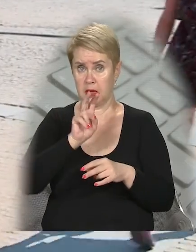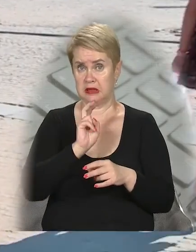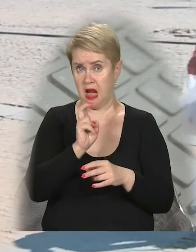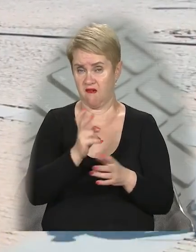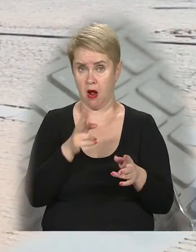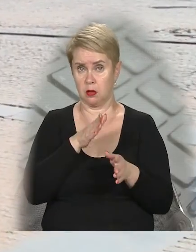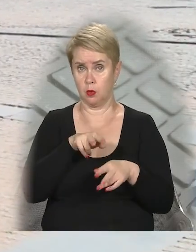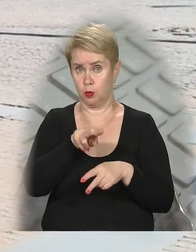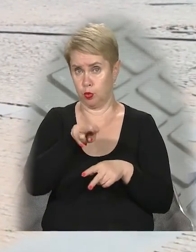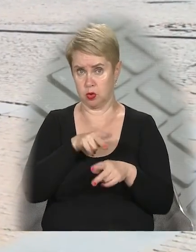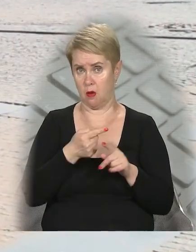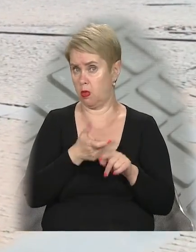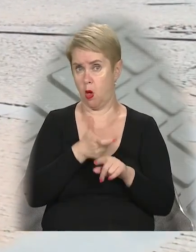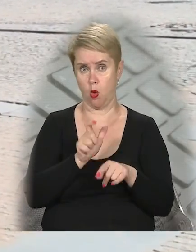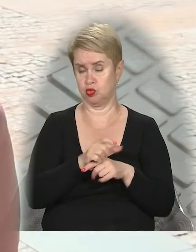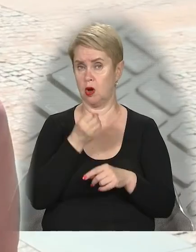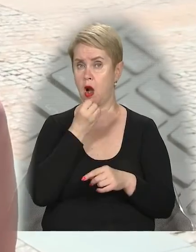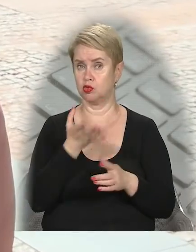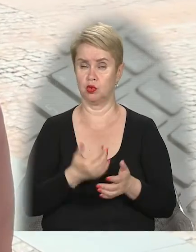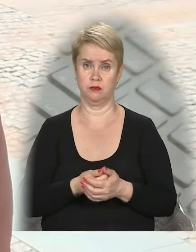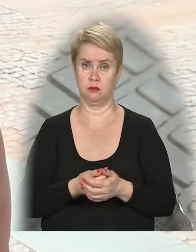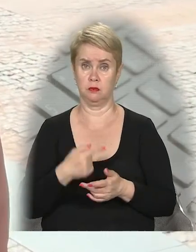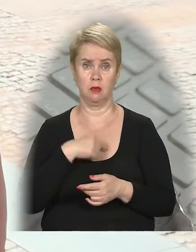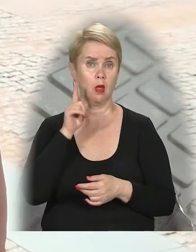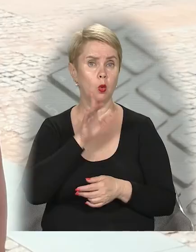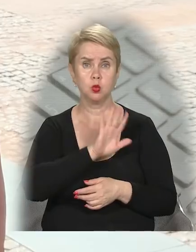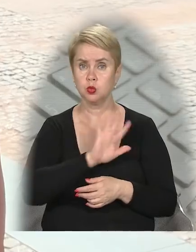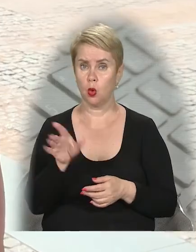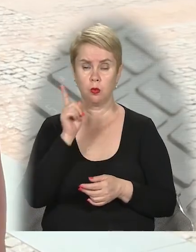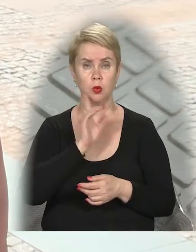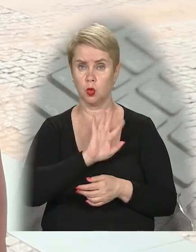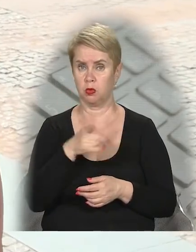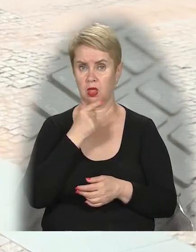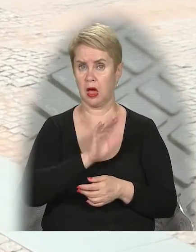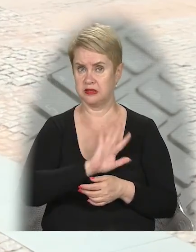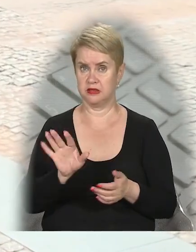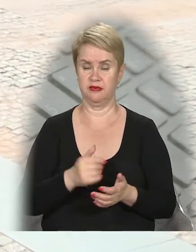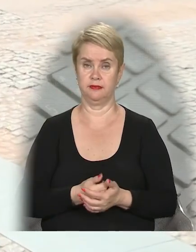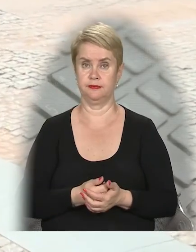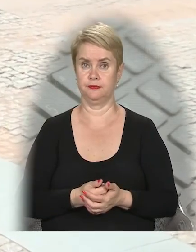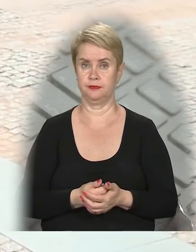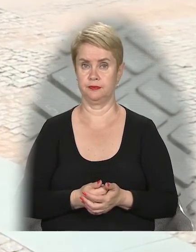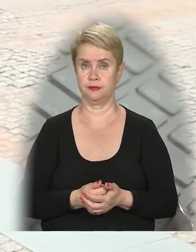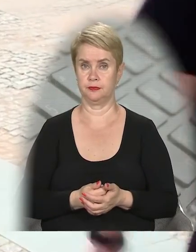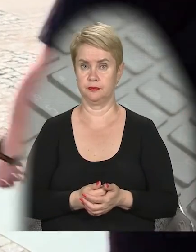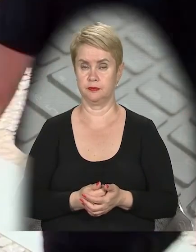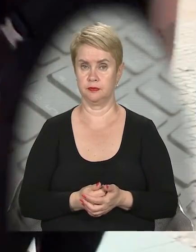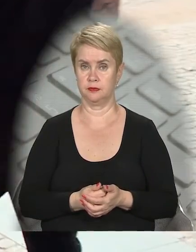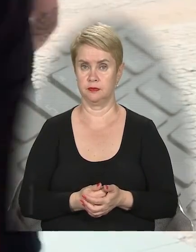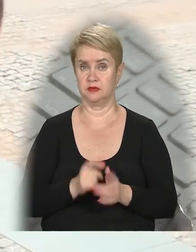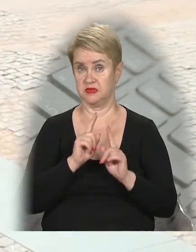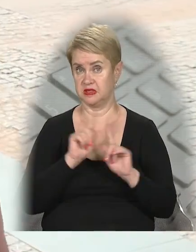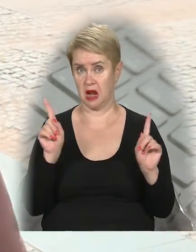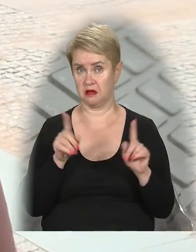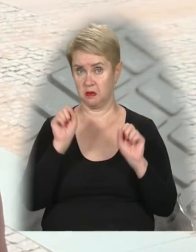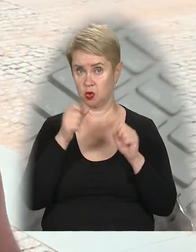путами, то це не дуже добре. Звісно, неудобно. І неудобно, і не красиво. взагалі це якось странно.